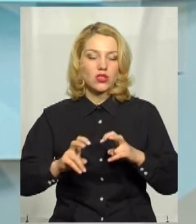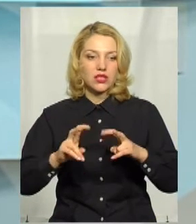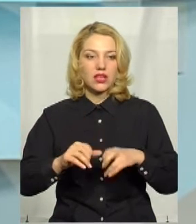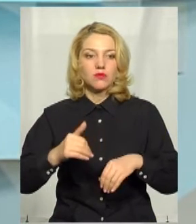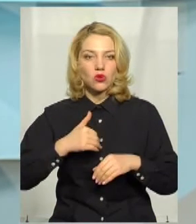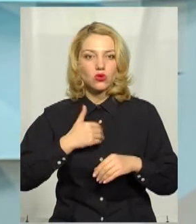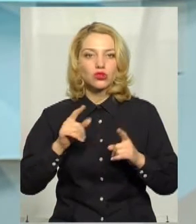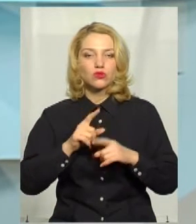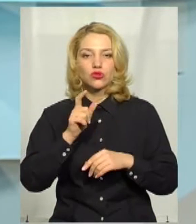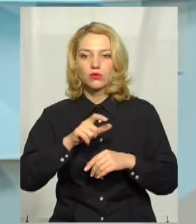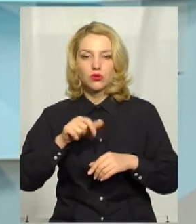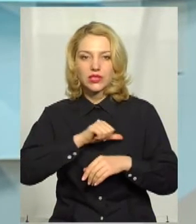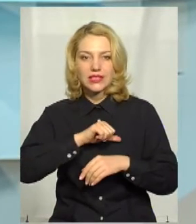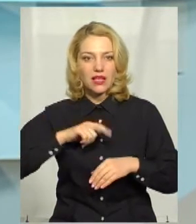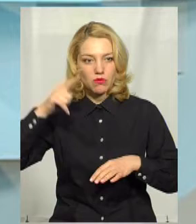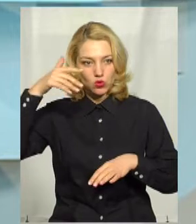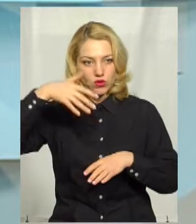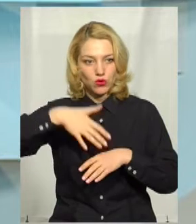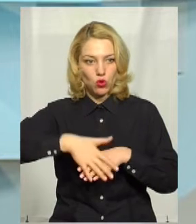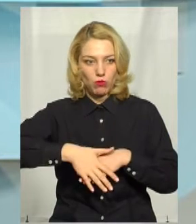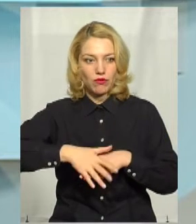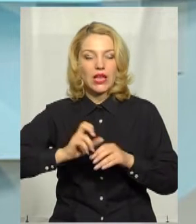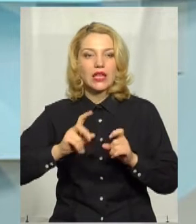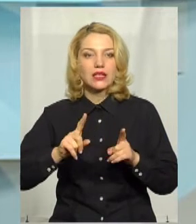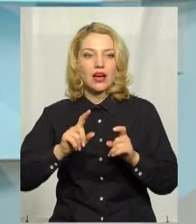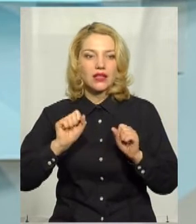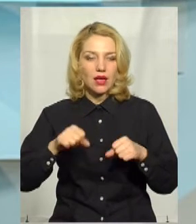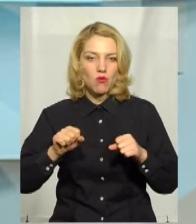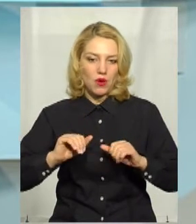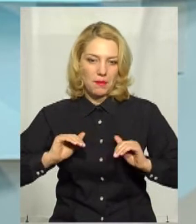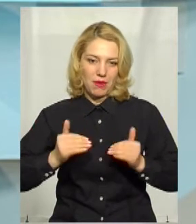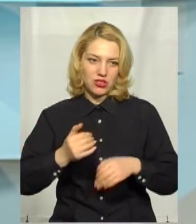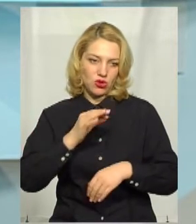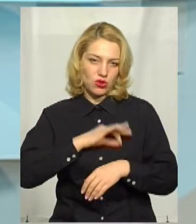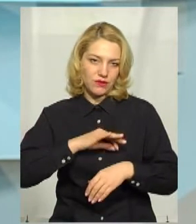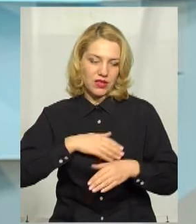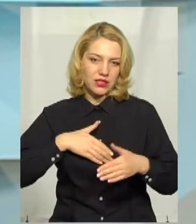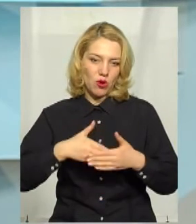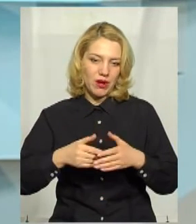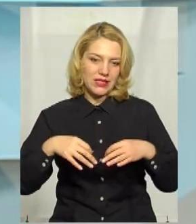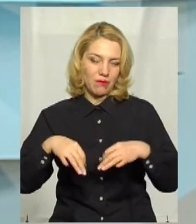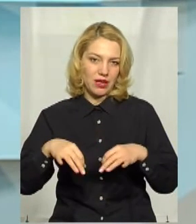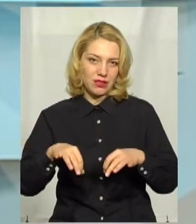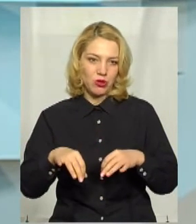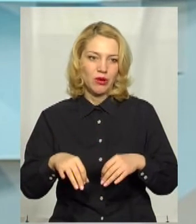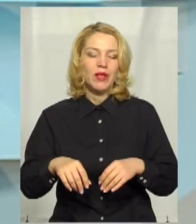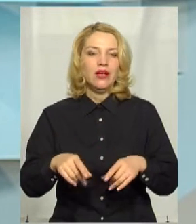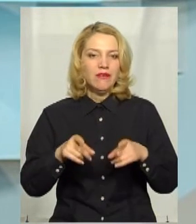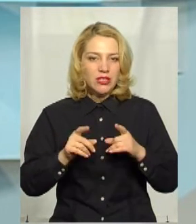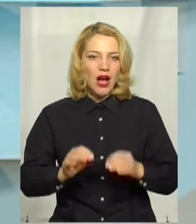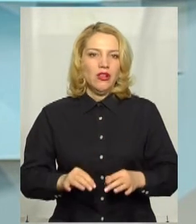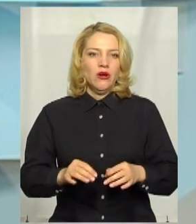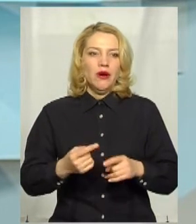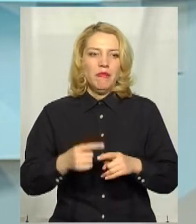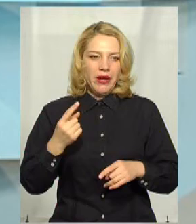Але ми хочемо, щоб люди самі усвідомлювали і, як би, умога найменше користувалася громадським транспортом. Звичайно, в